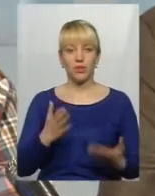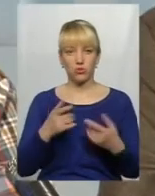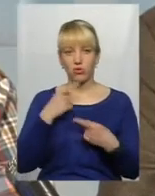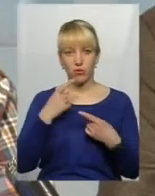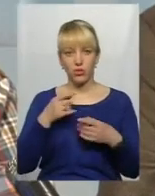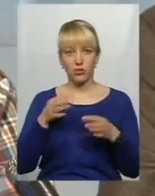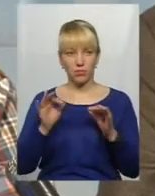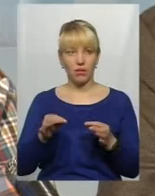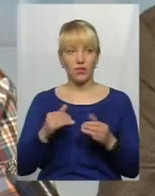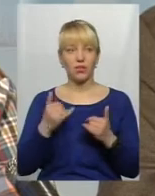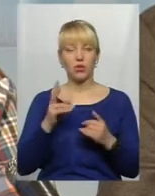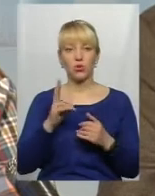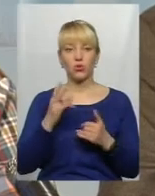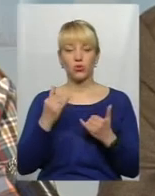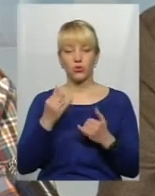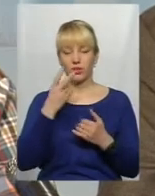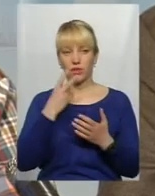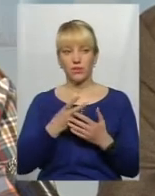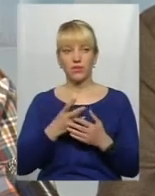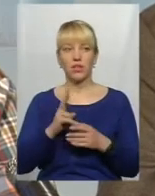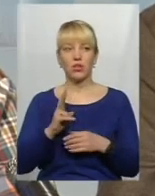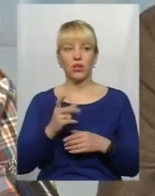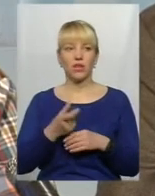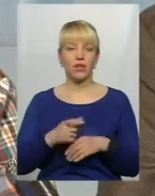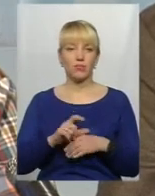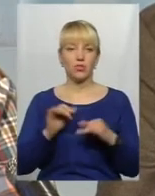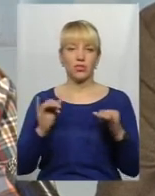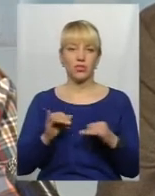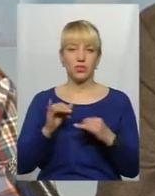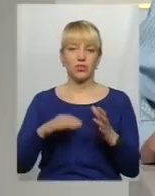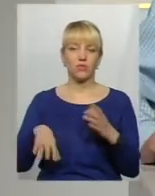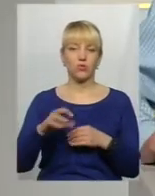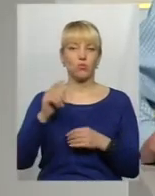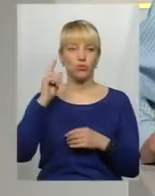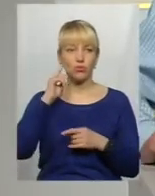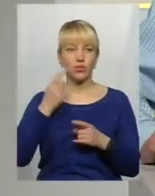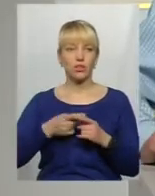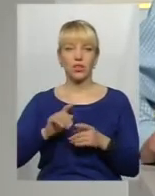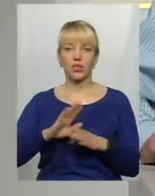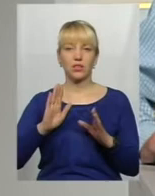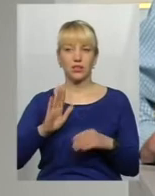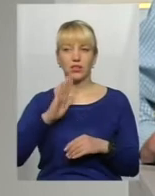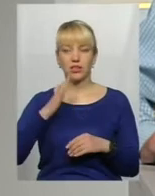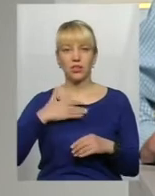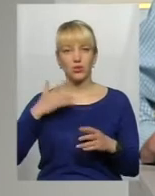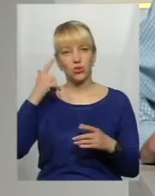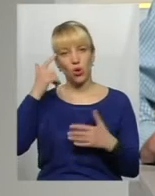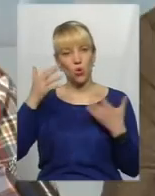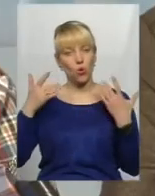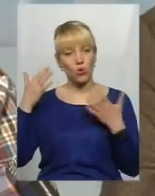ті, хто дивиться нас сьогодні, напевно, що їх найбільше цікавить із всього почутого. не стільки наші роздуми